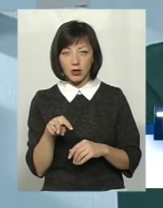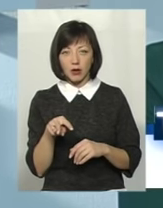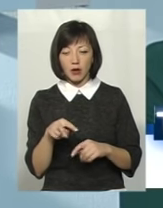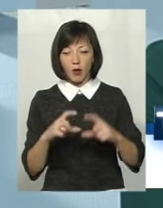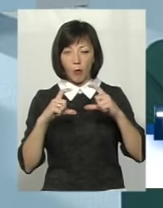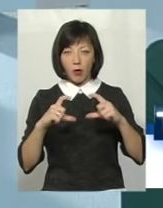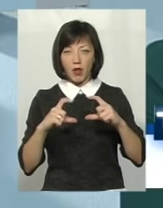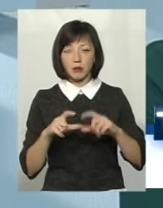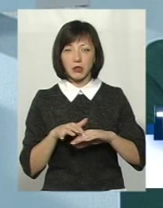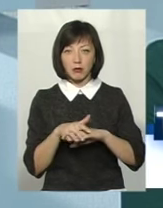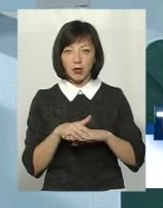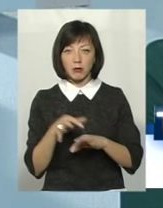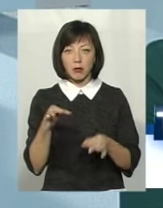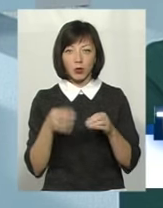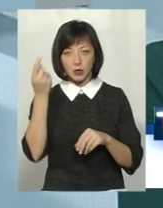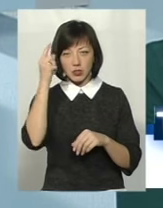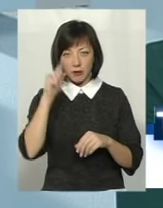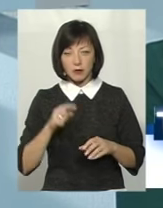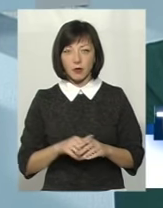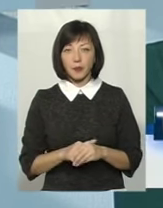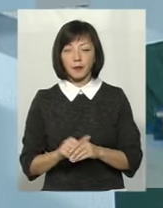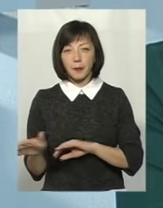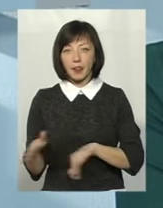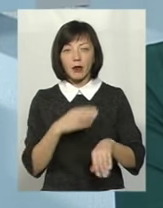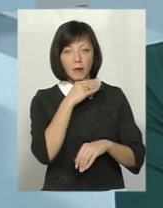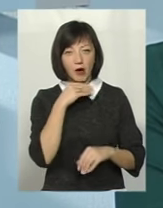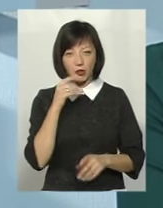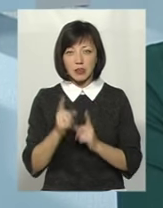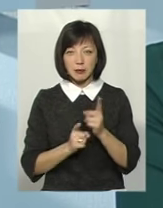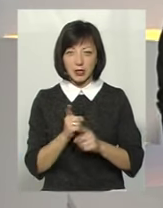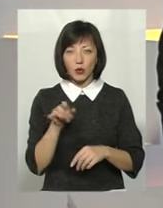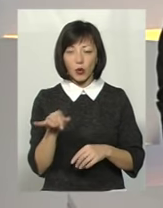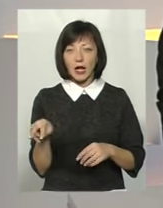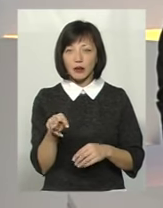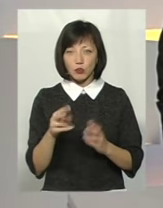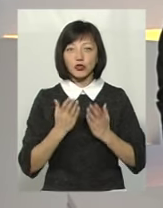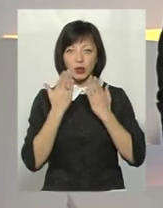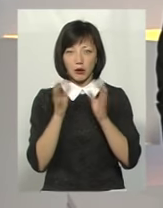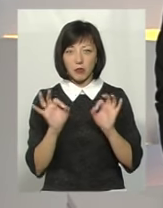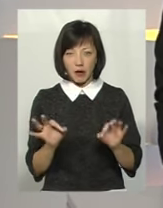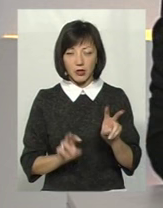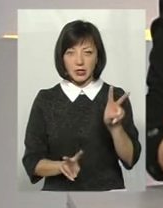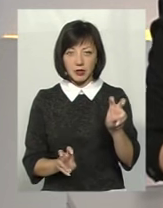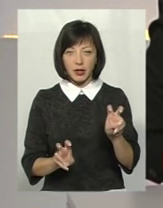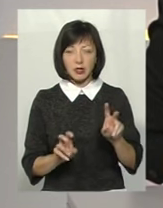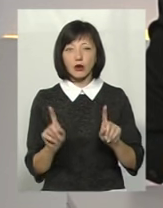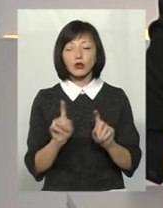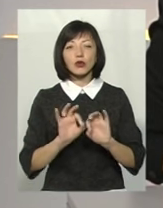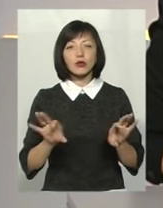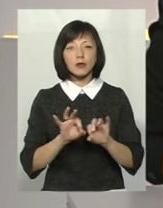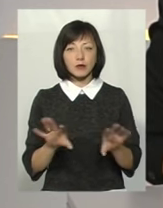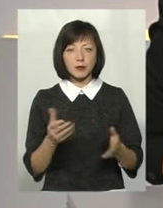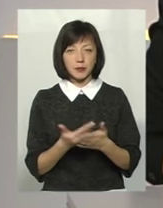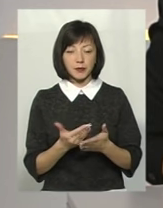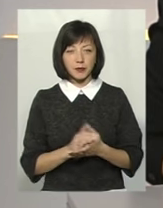компоненти, математика, природознавція. Багато що змінилося і в літературному читанні. Так правильно називається предмет? Розкажіть, будь ласка,